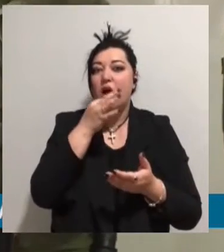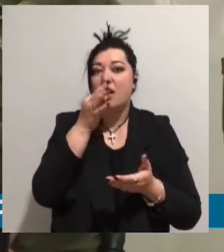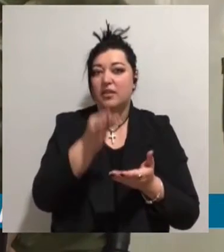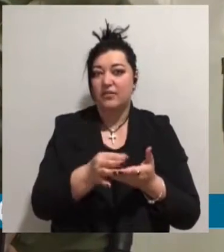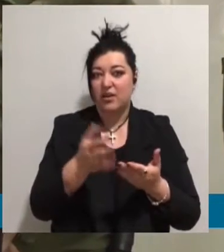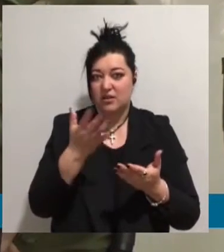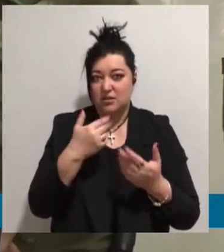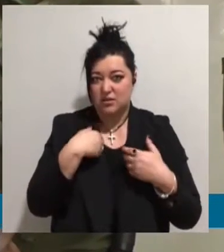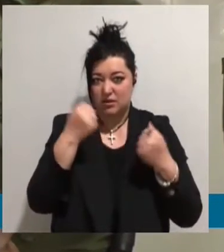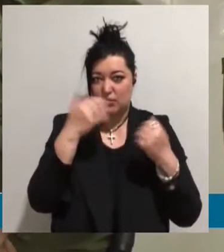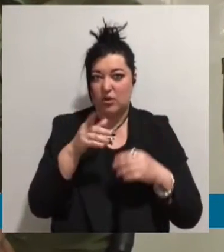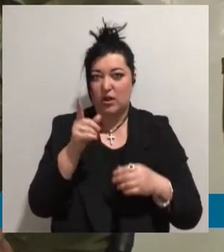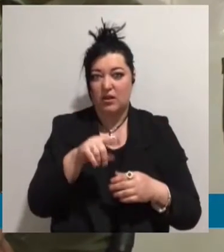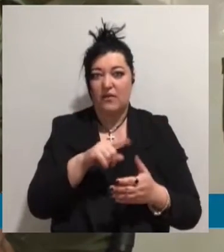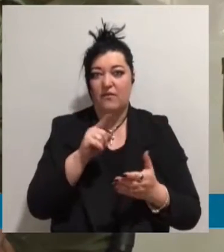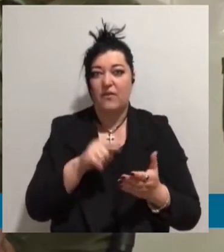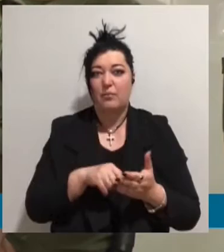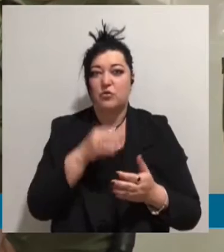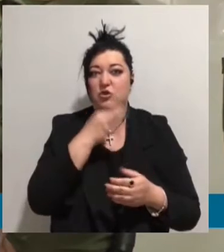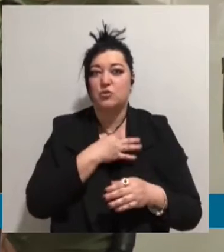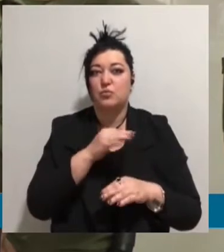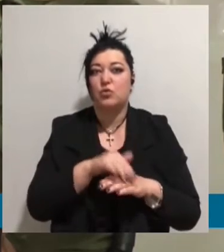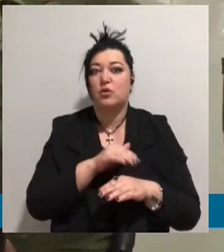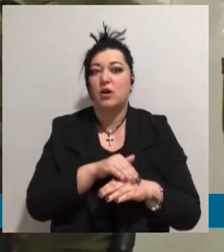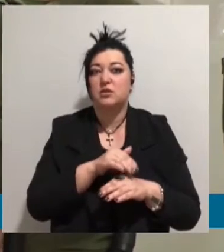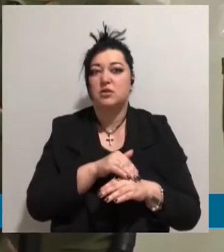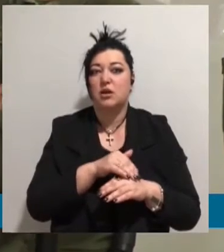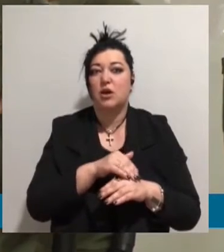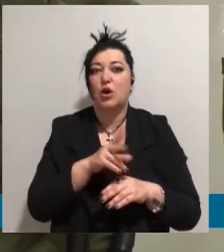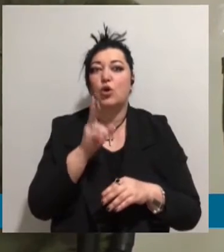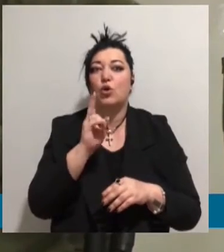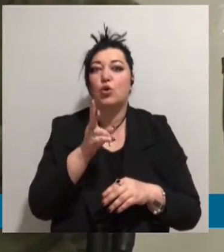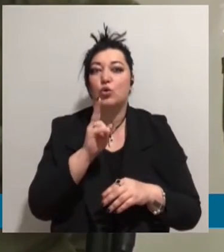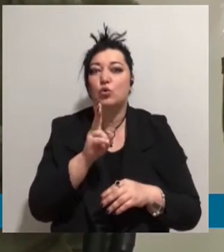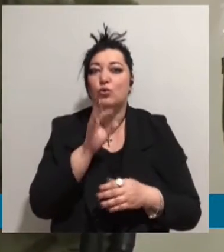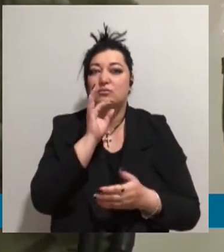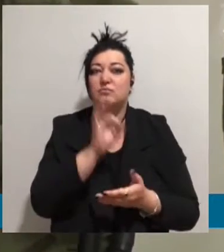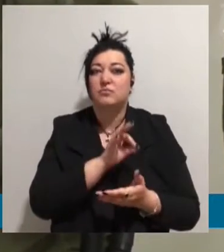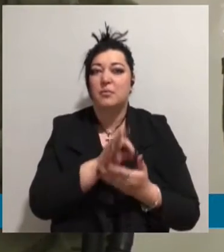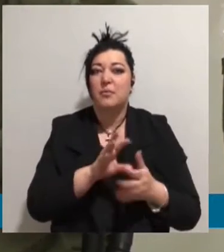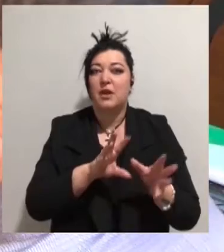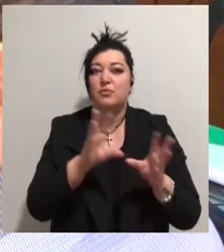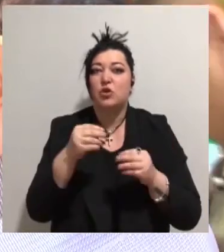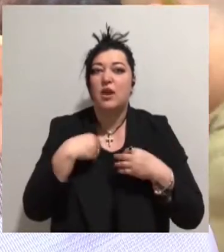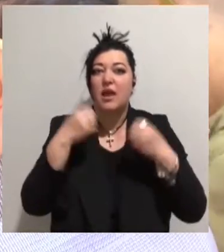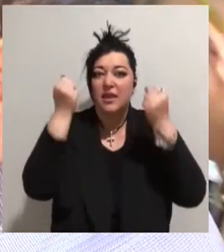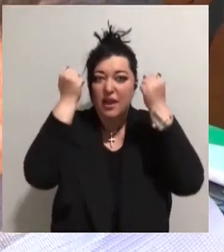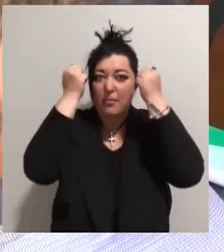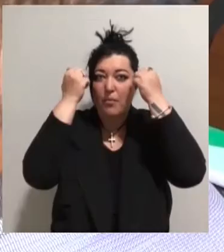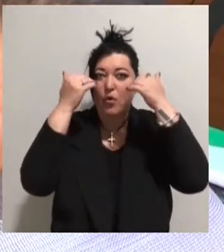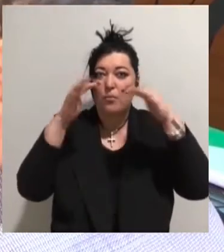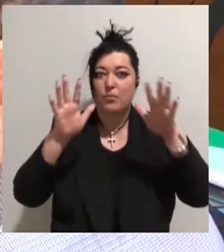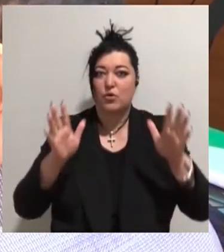тоді питання. Скажіть, будь ласка, хто фізично займався переміщенням цього пожежа? Допит